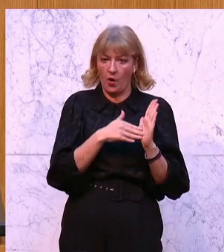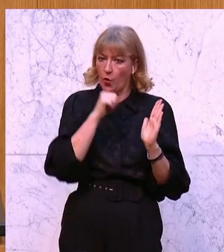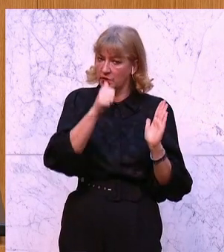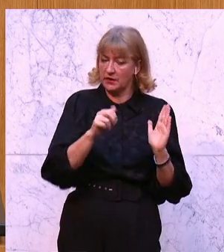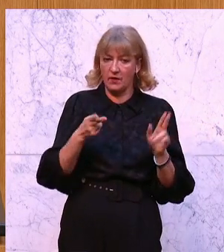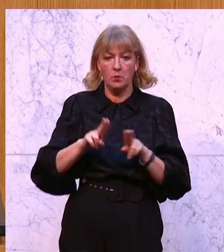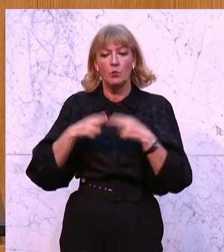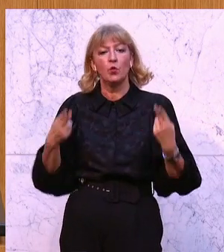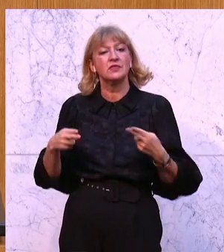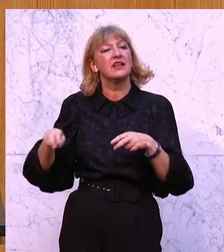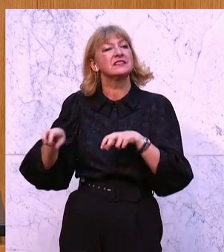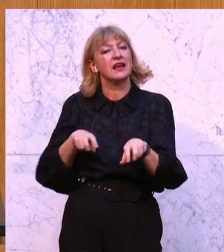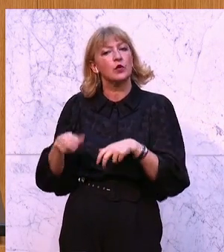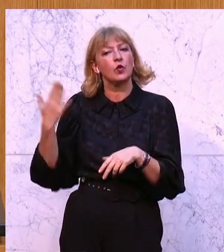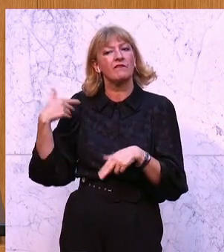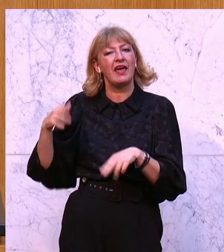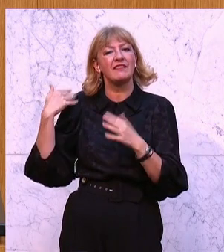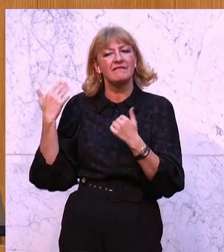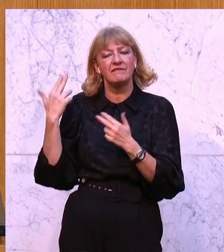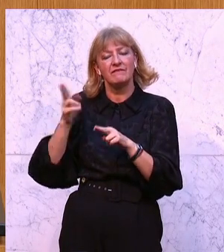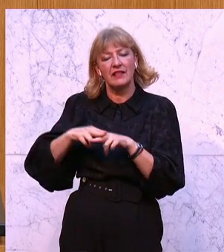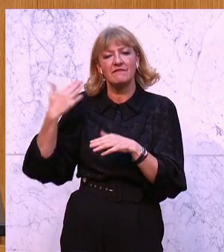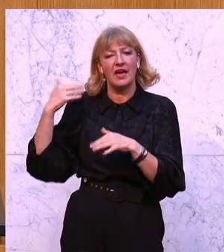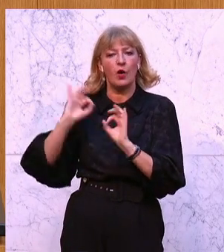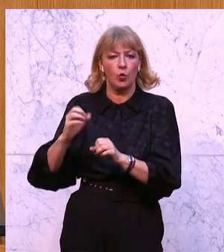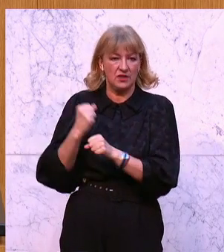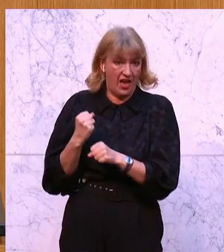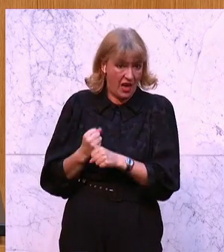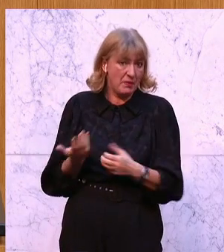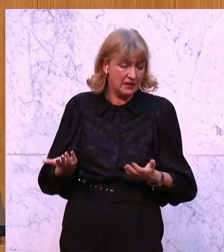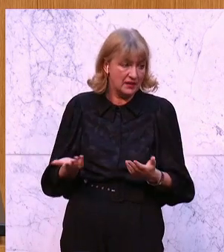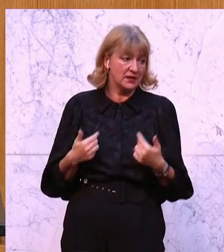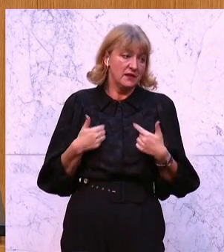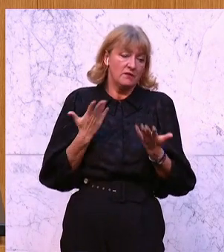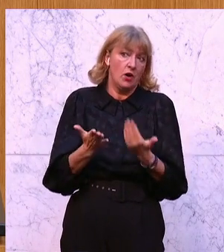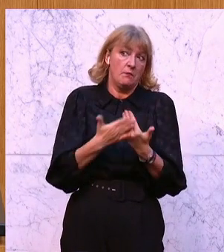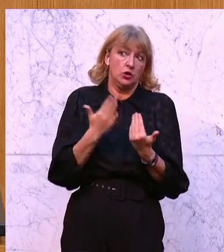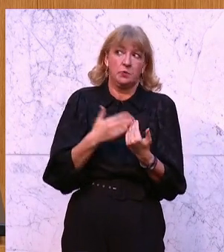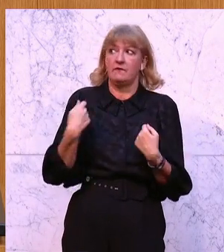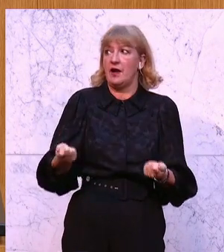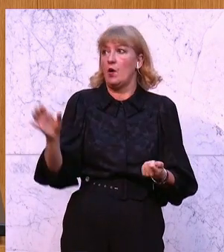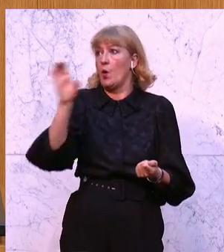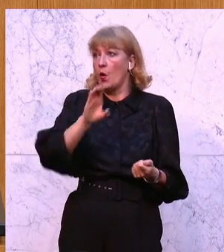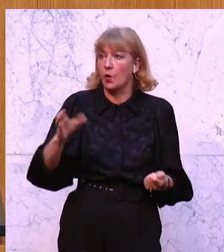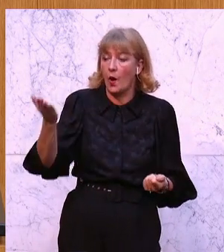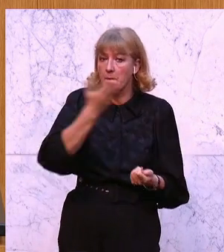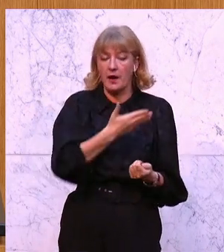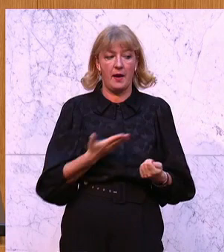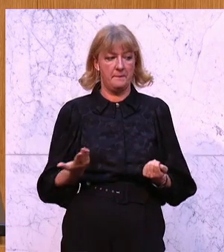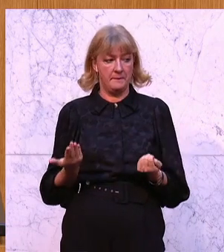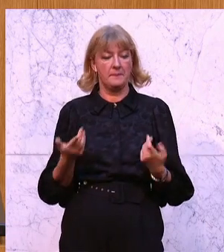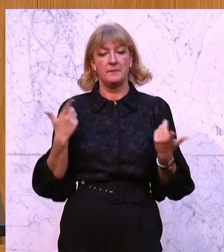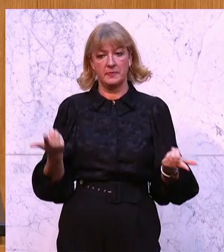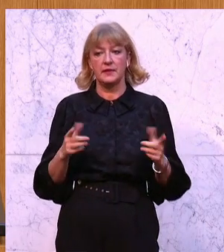ordentlich gehandelt hätte, liebe Kolleginnen und liebe Kollegen. Und da hat es Beispiele gegeben in Europa, auch wenn man wieder immer darauf hindeutet,